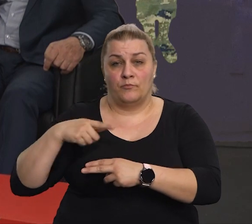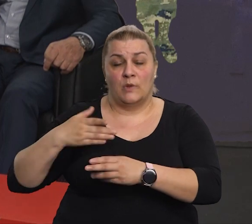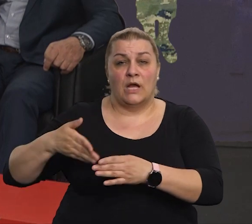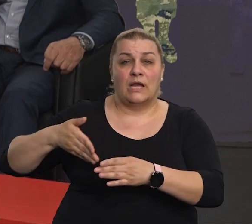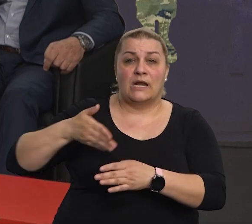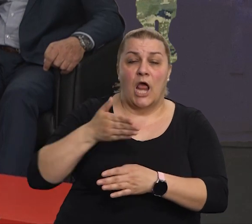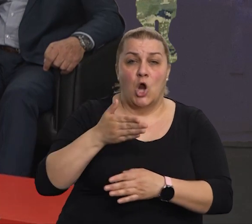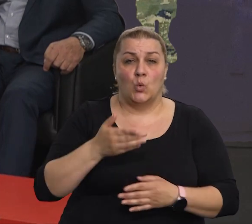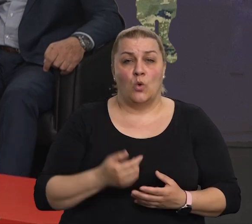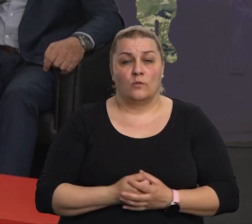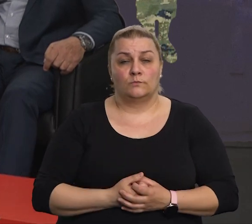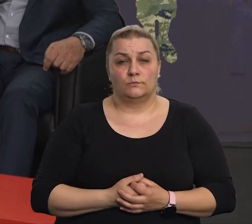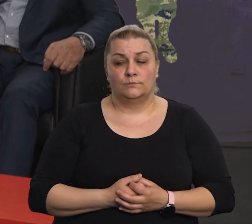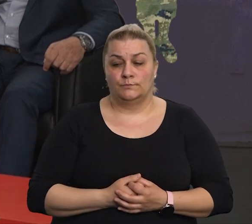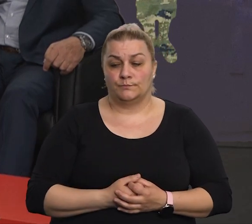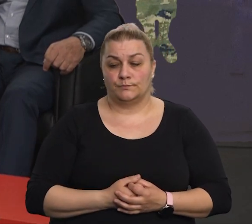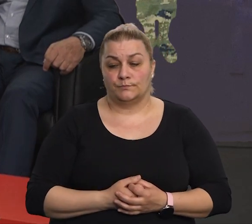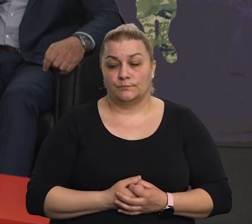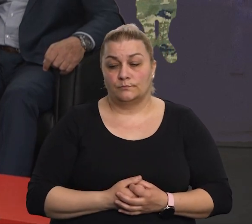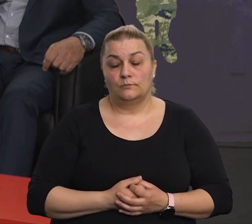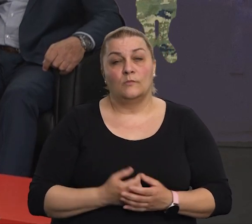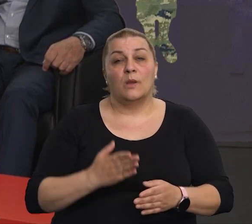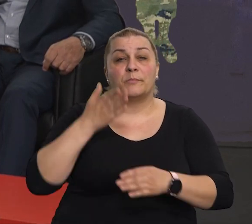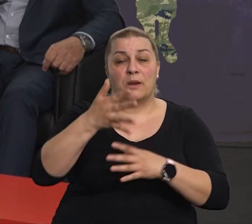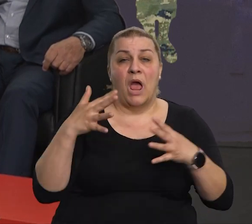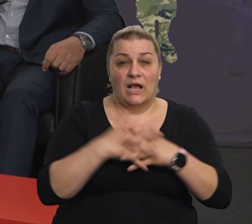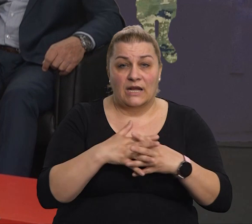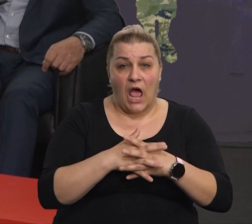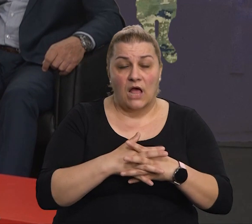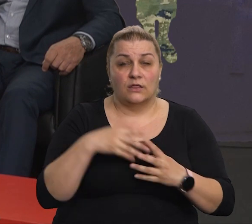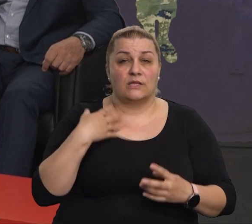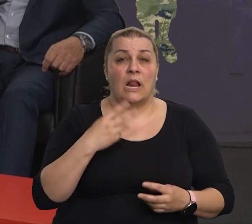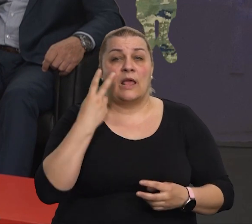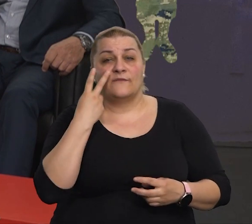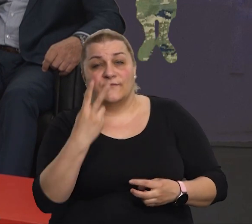u do, u grad, viditi, tražiti